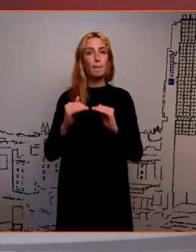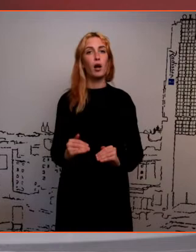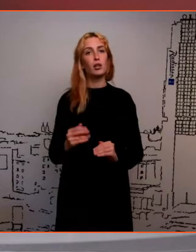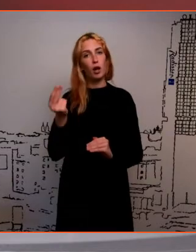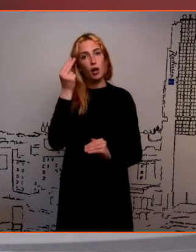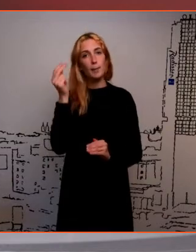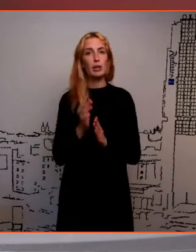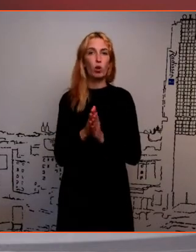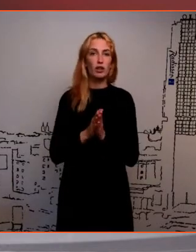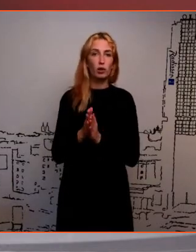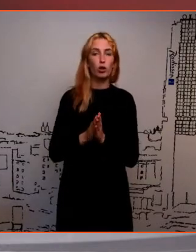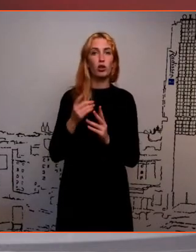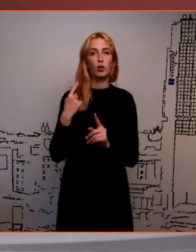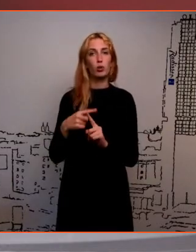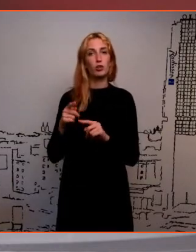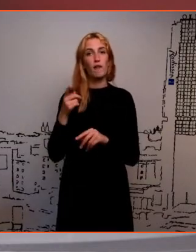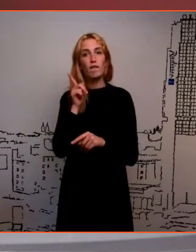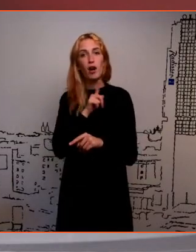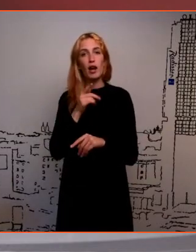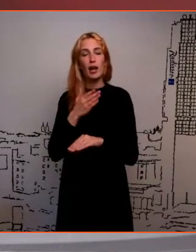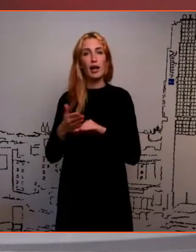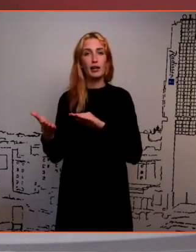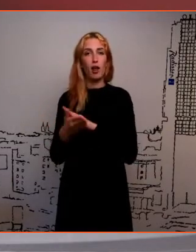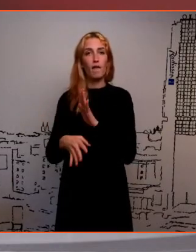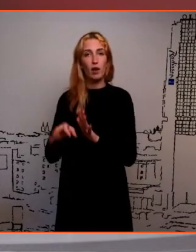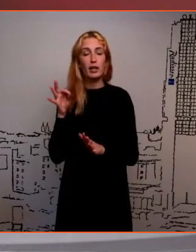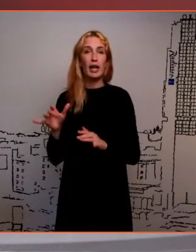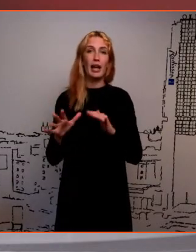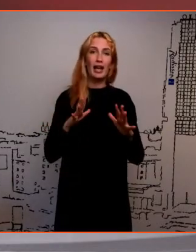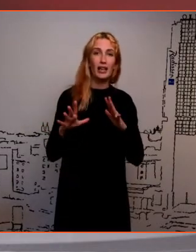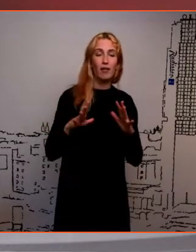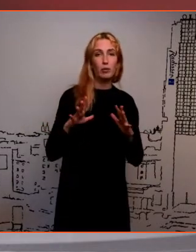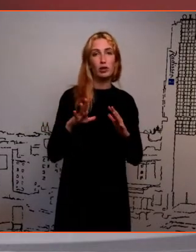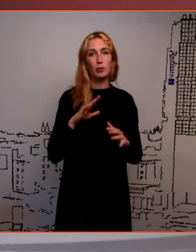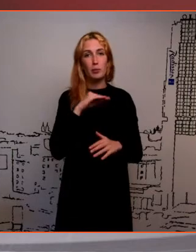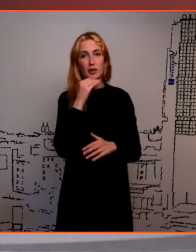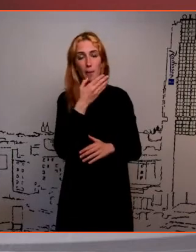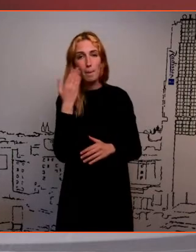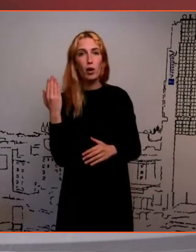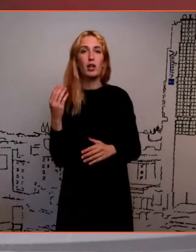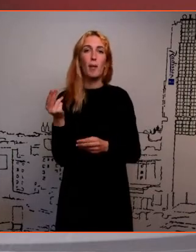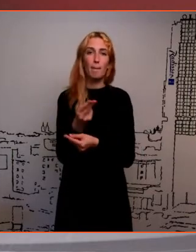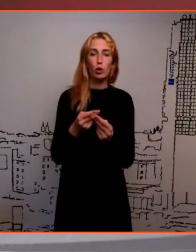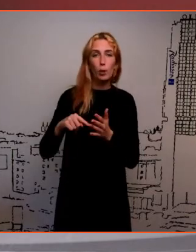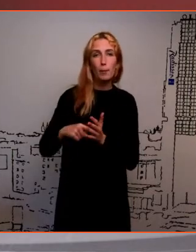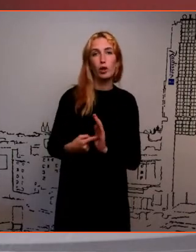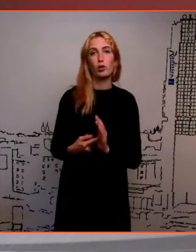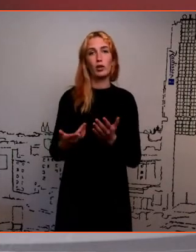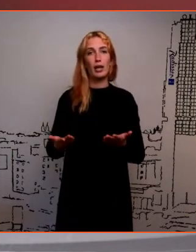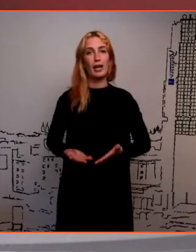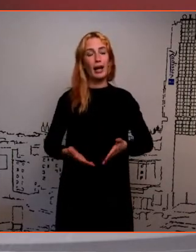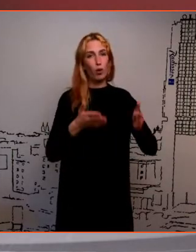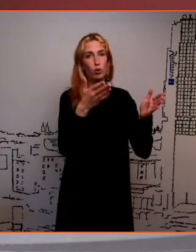ja vale eriala valik, ebapisav ettevalmistus, töötamine õppingute ajal, majanduslikud põhjused, elurollide